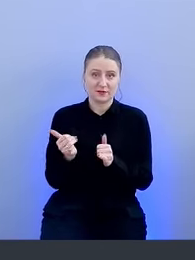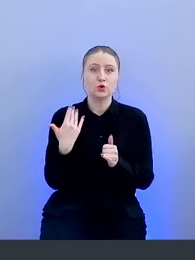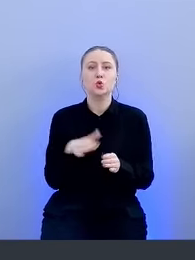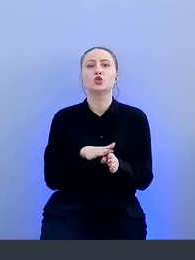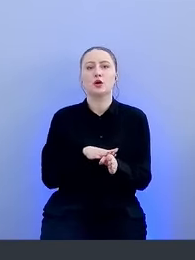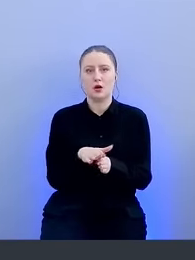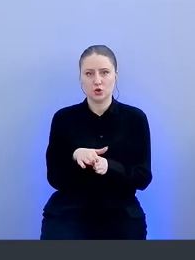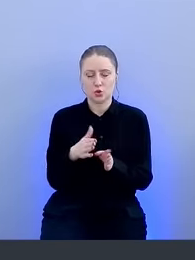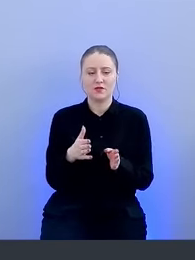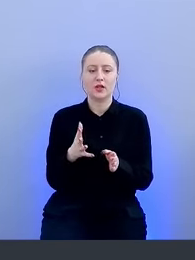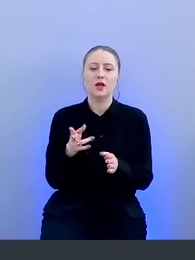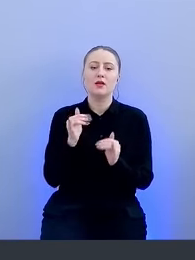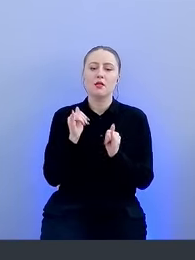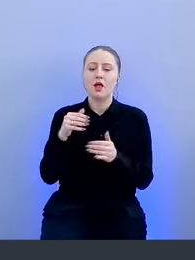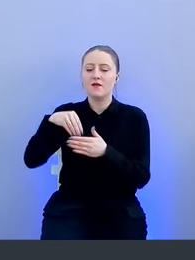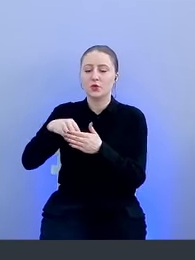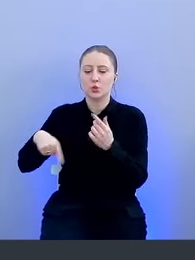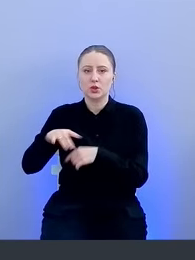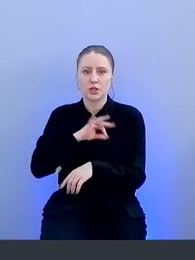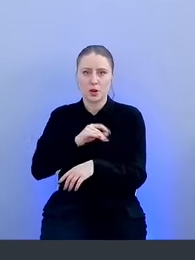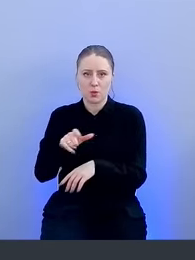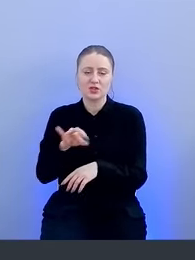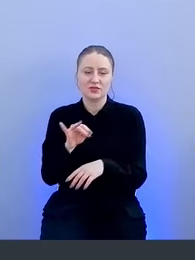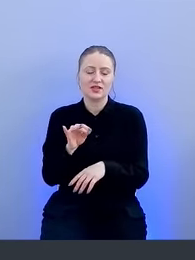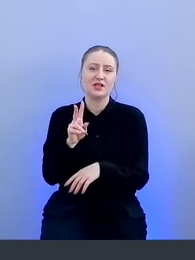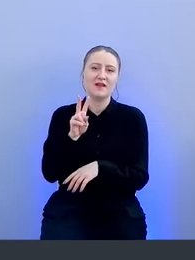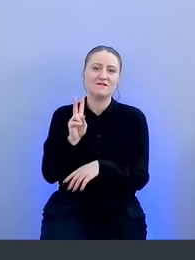на внутренних пользователях, а также на ВК-плее.